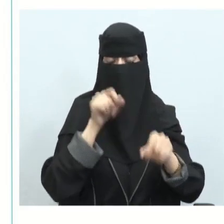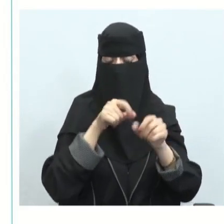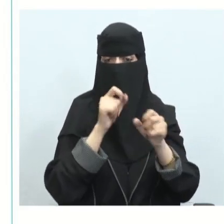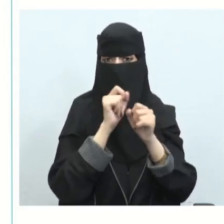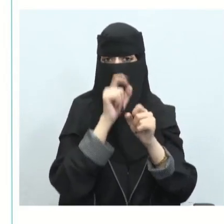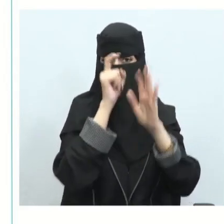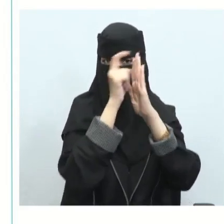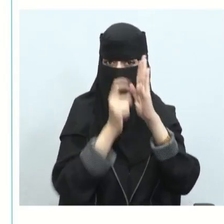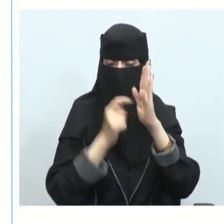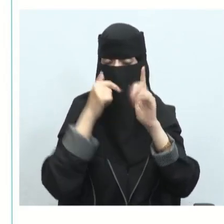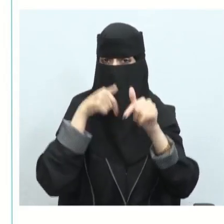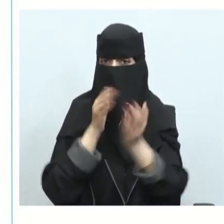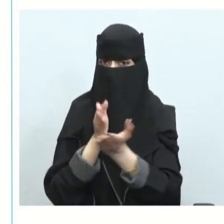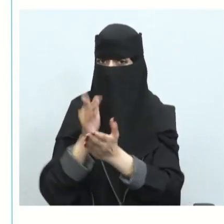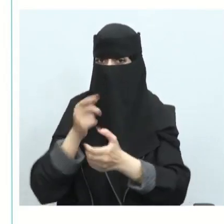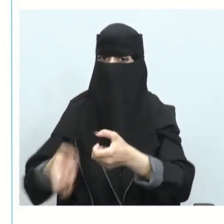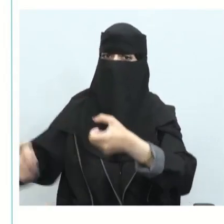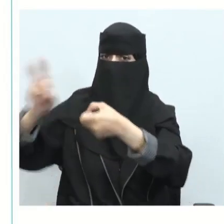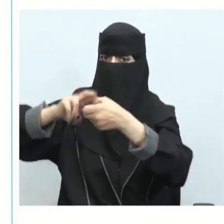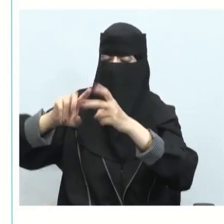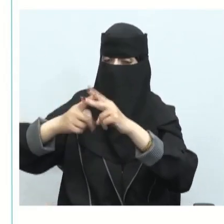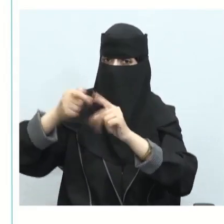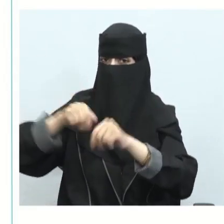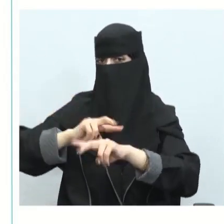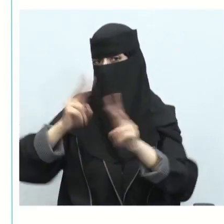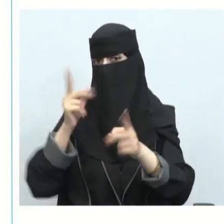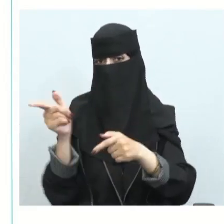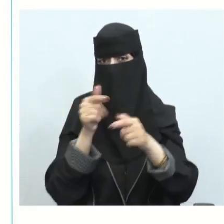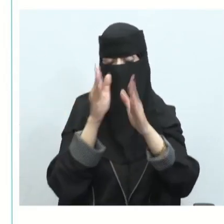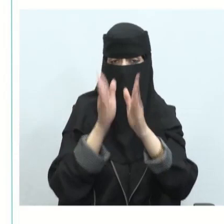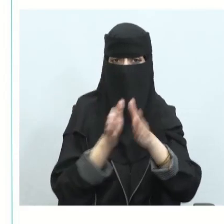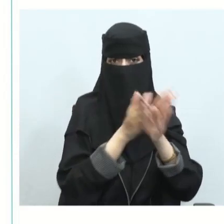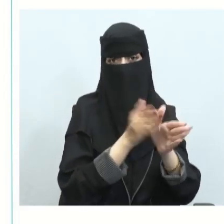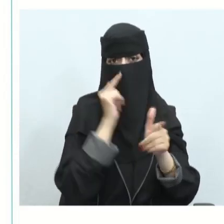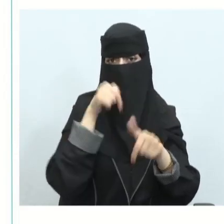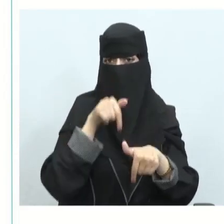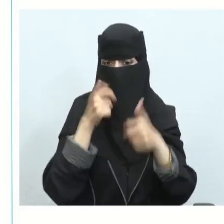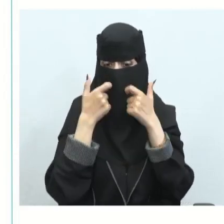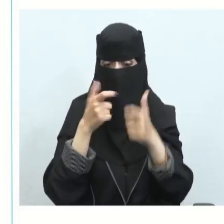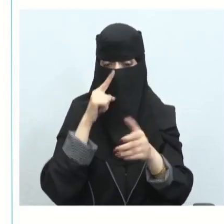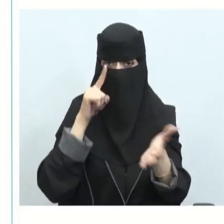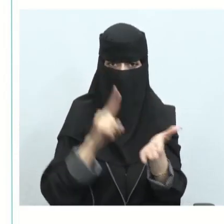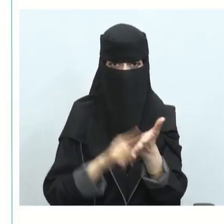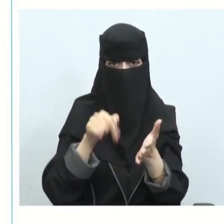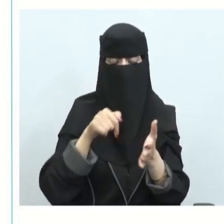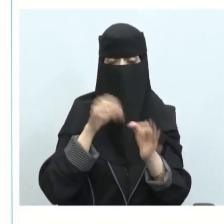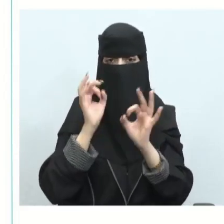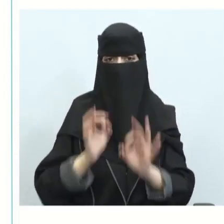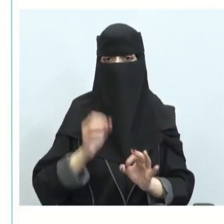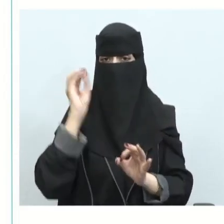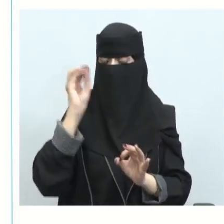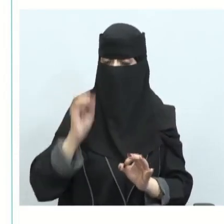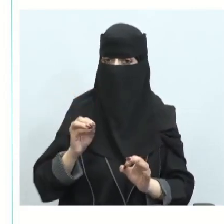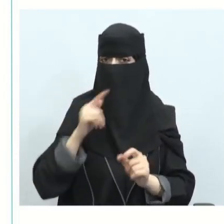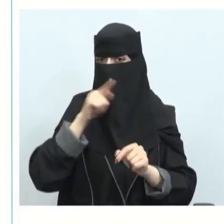بلاستيك له طريق في عملية إدارة مختلفة عن النفاية الأخرى لذلك يجب أن نتقيد بالتعليمات